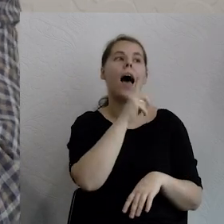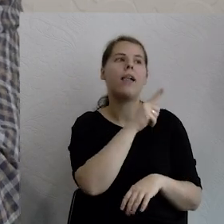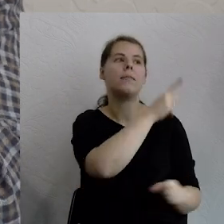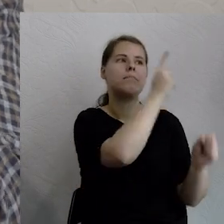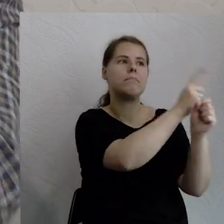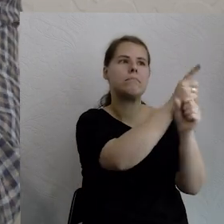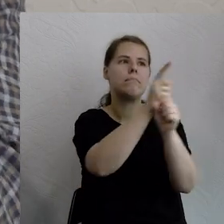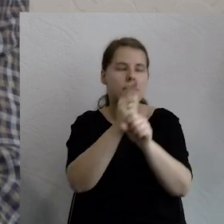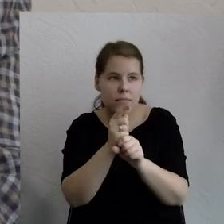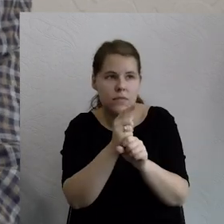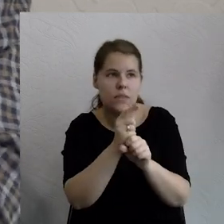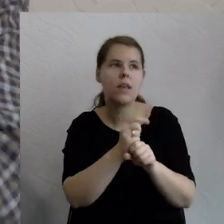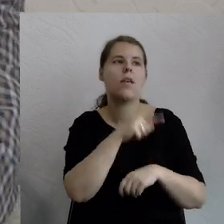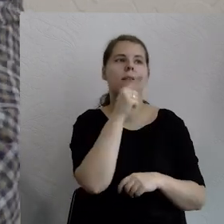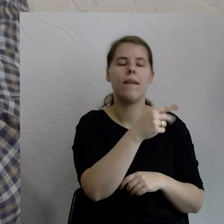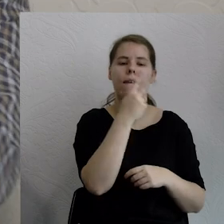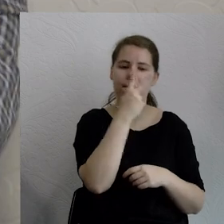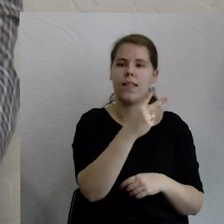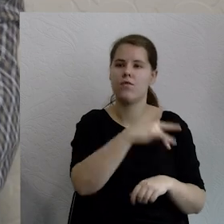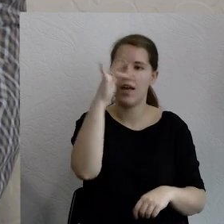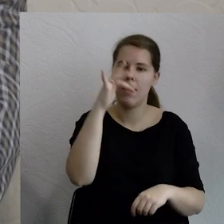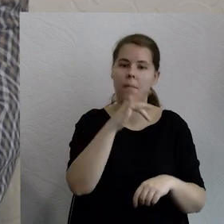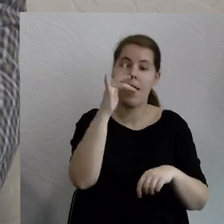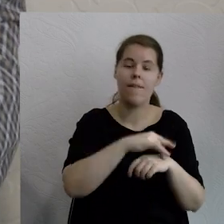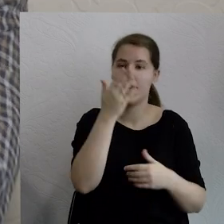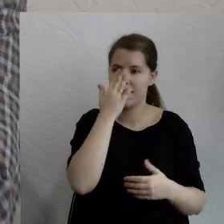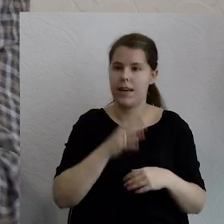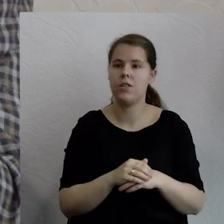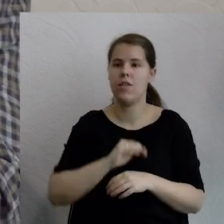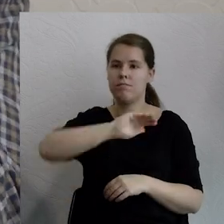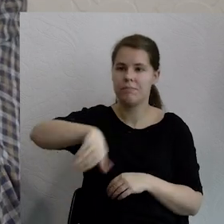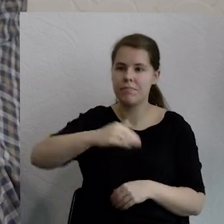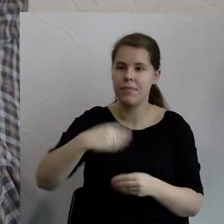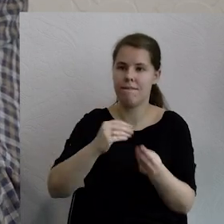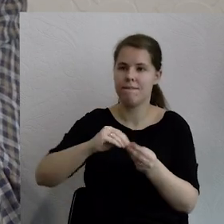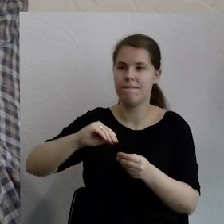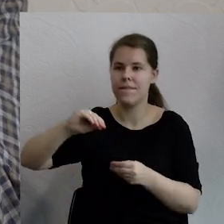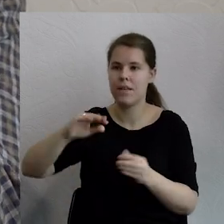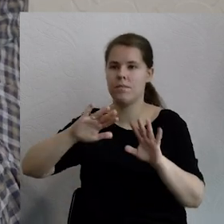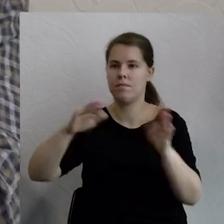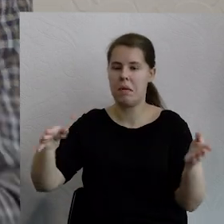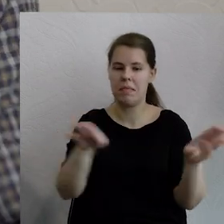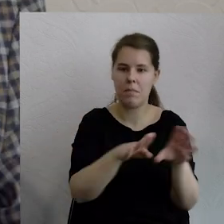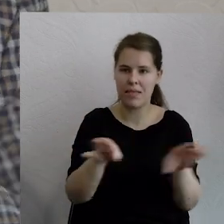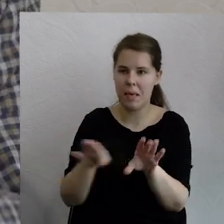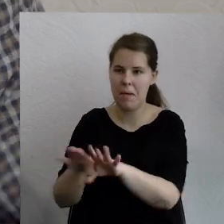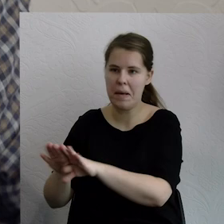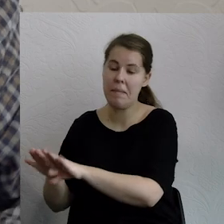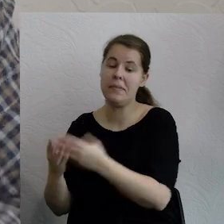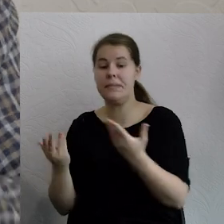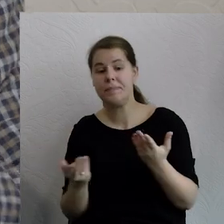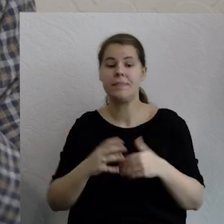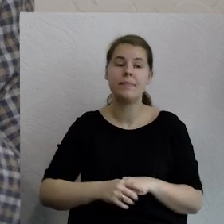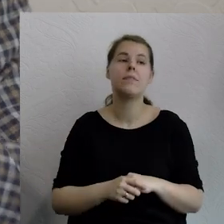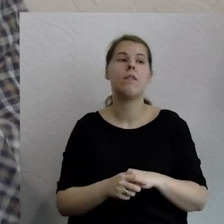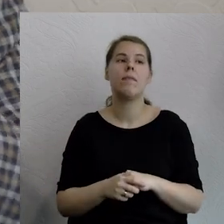mocy węglowych wyłączono, niż uruchomiono. Niewielki wpływ miała polityka, tak się okazuje. W związku z czym,